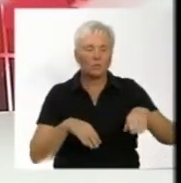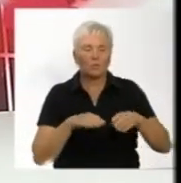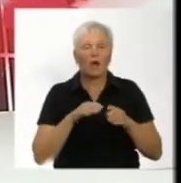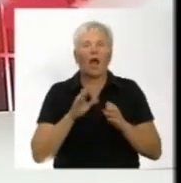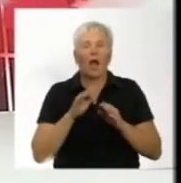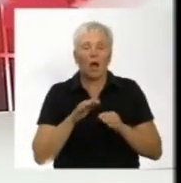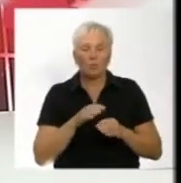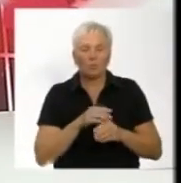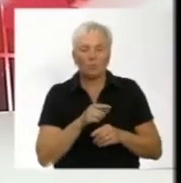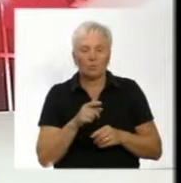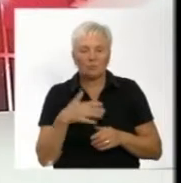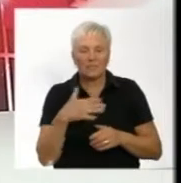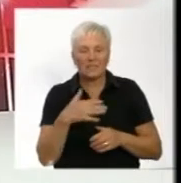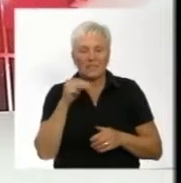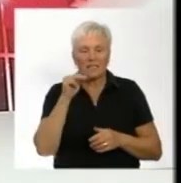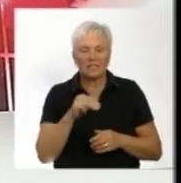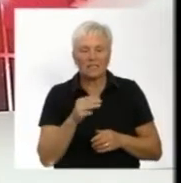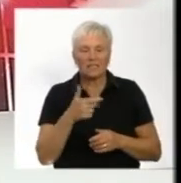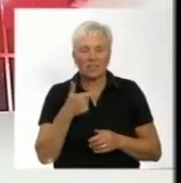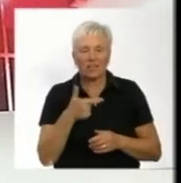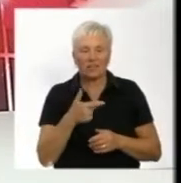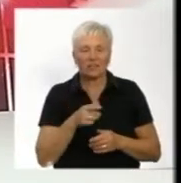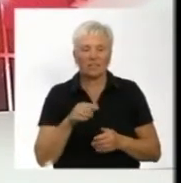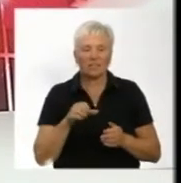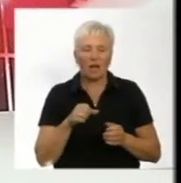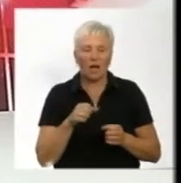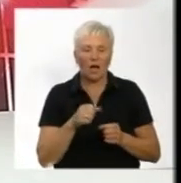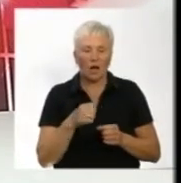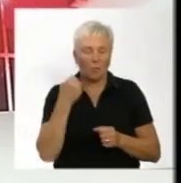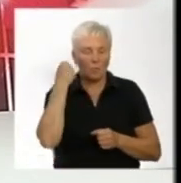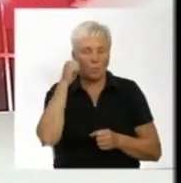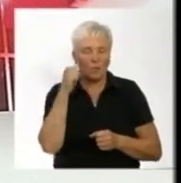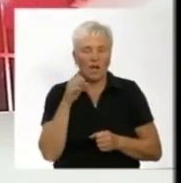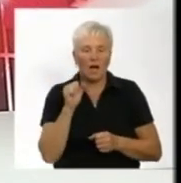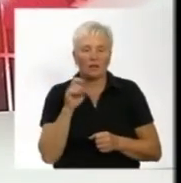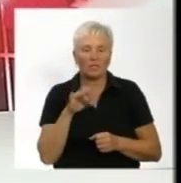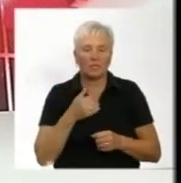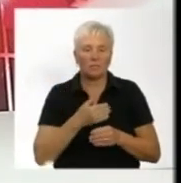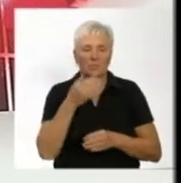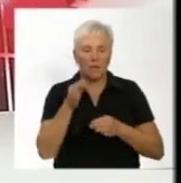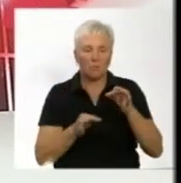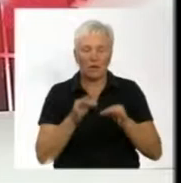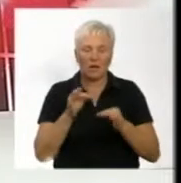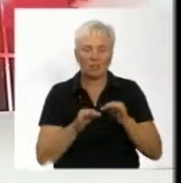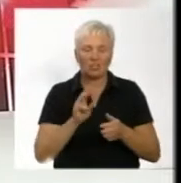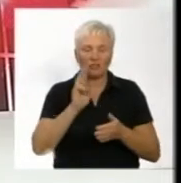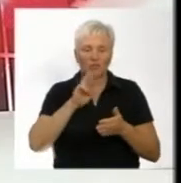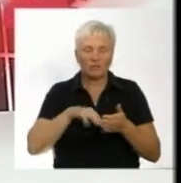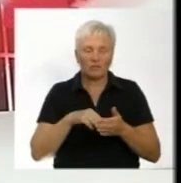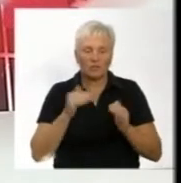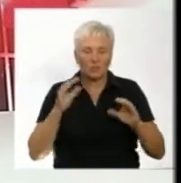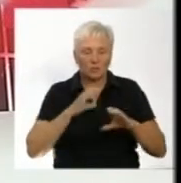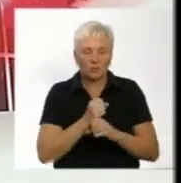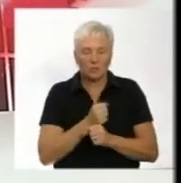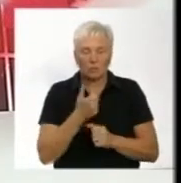штраф у розмірі 50 тисяч гривень за попиття арбітра. Після поданої апеляції кількість штрафних матчів скоротили до